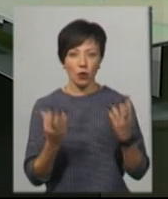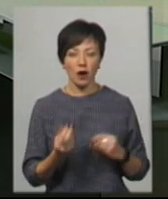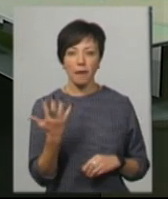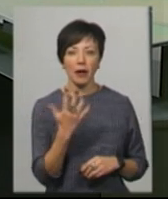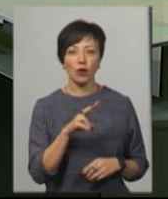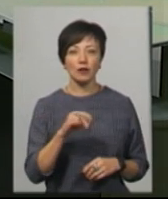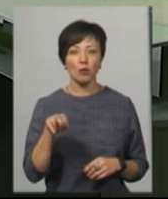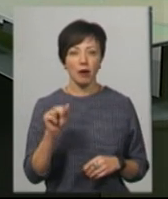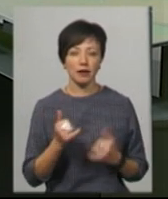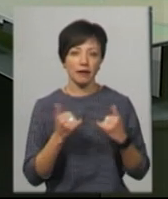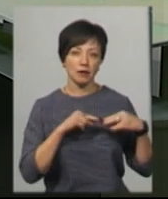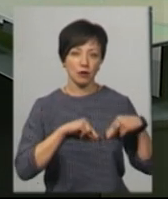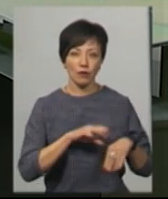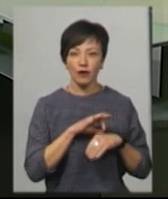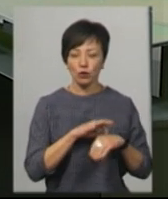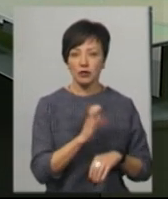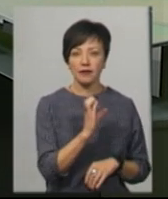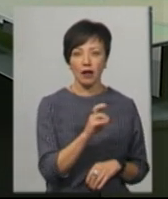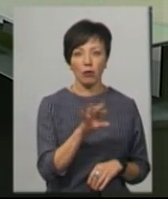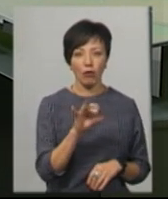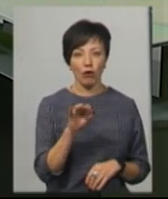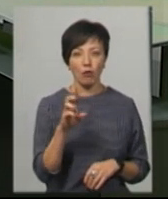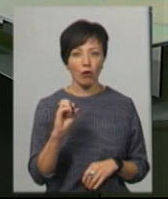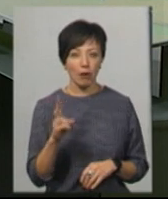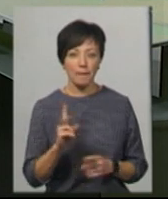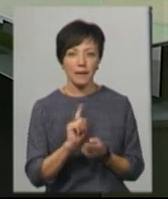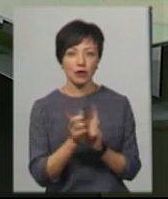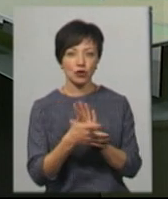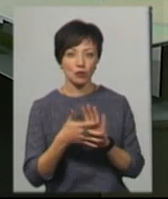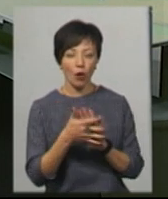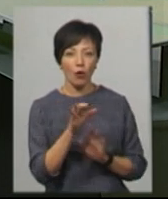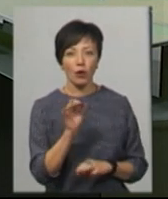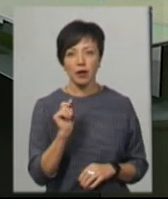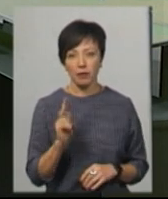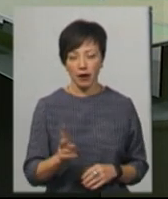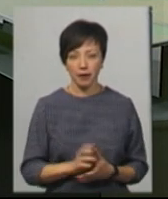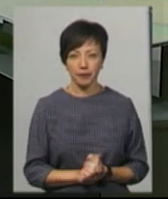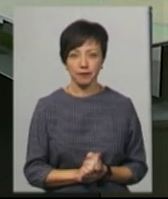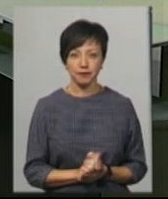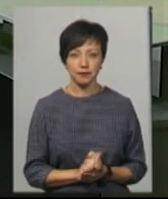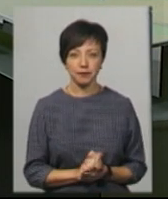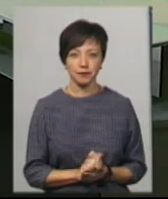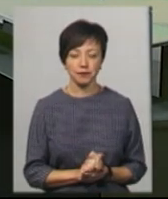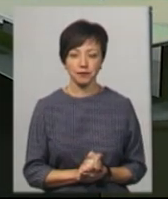листопада. В студії для вас працює ведуча Світлана Поробок. Над жестову мову перевкадає Ольга Рибак.